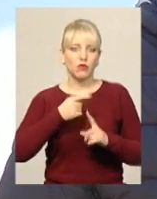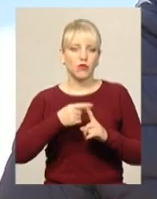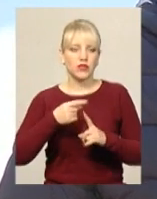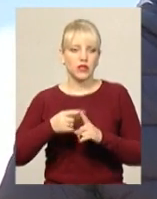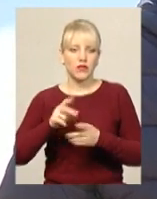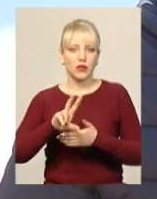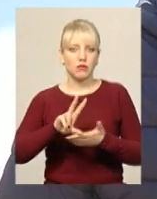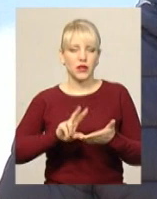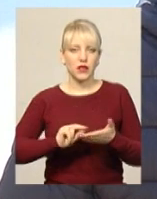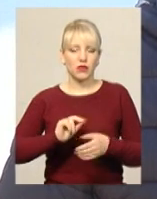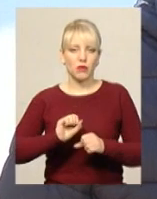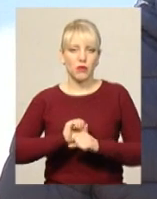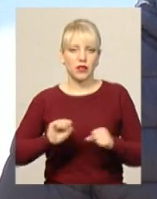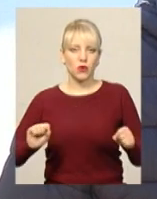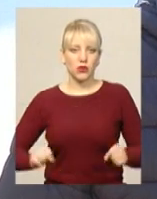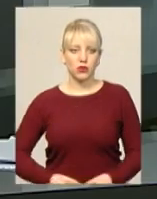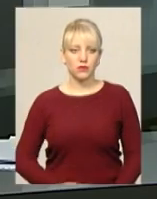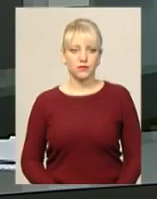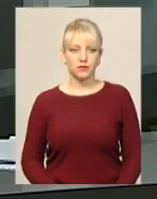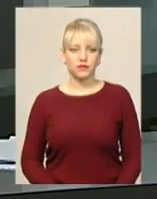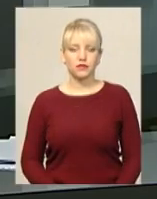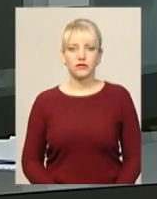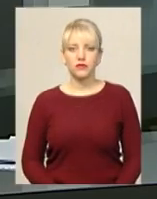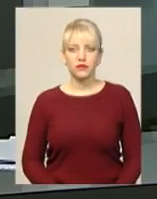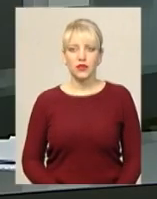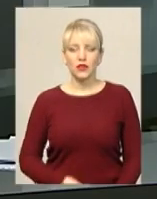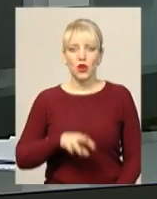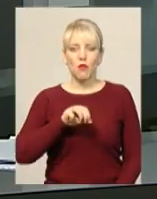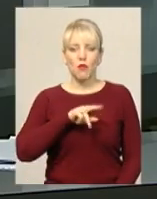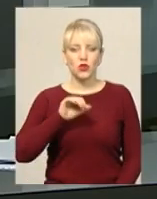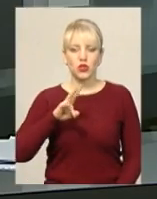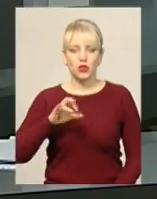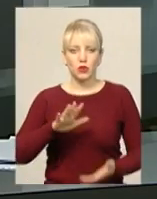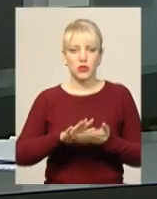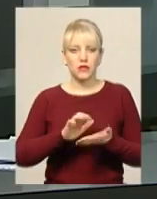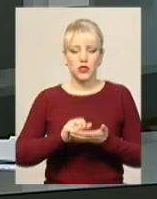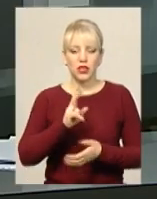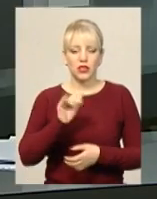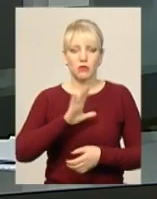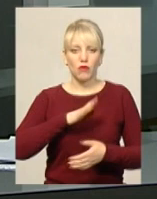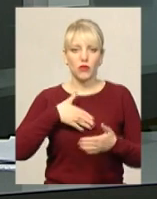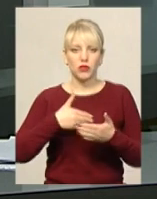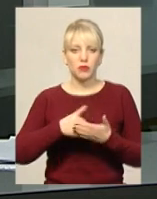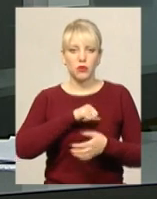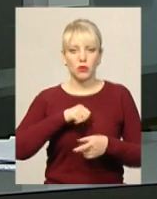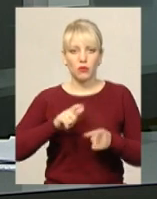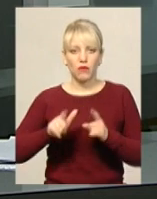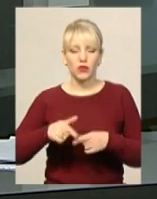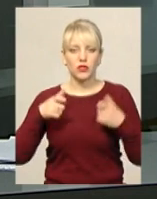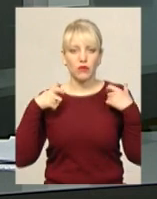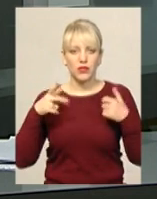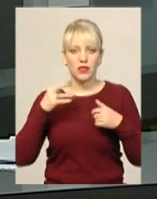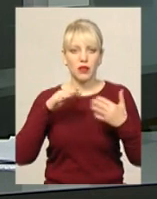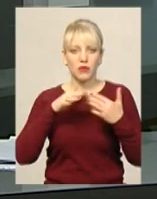прикладом патріоту. Микола Мужичук із позивним кіт був волонтером, добровольцем, офіцером. І на